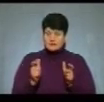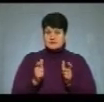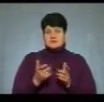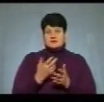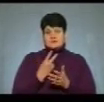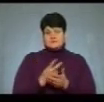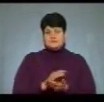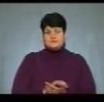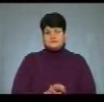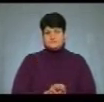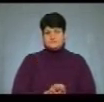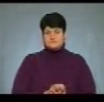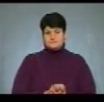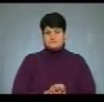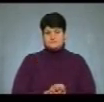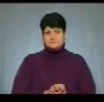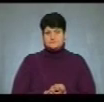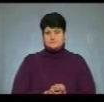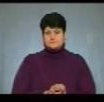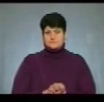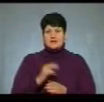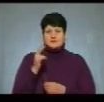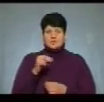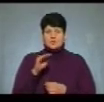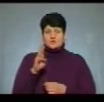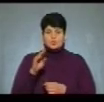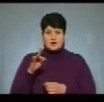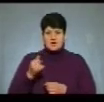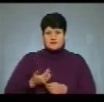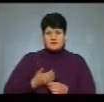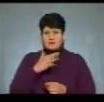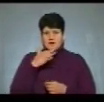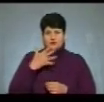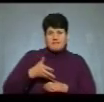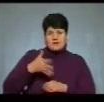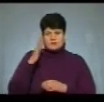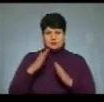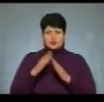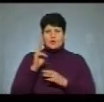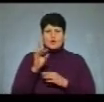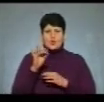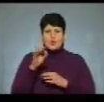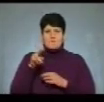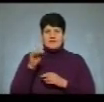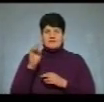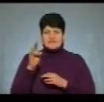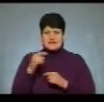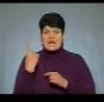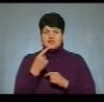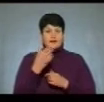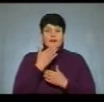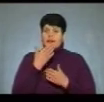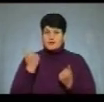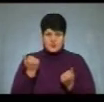Роксолана Бичай. Дмитро Шульга мешкає в багатоквартирному будинку в Кропивницькому. Лічильника немає.